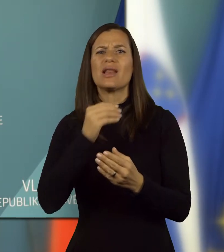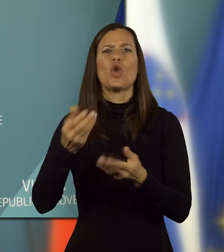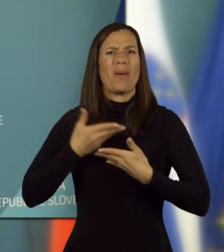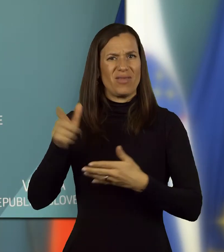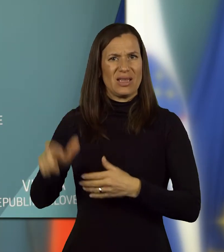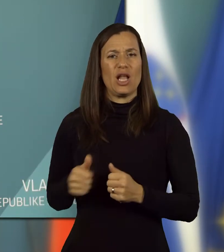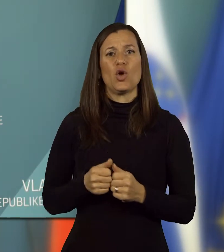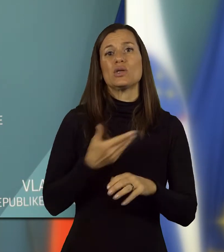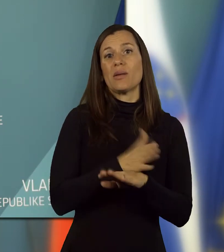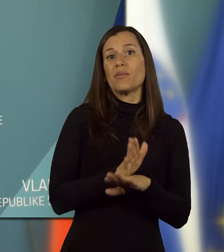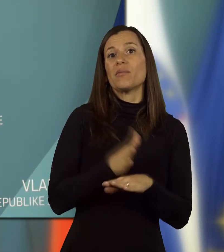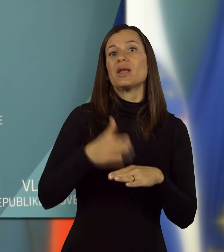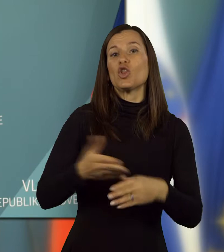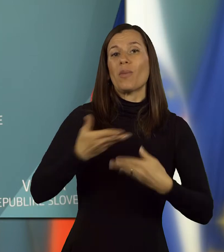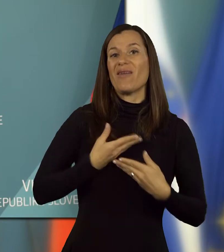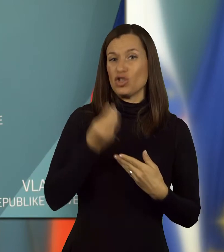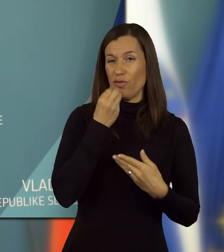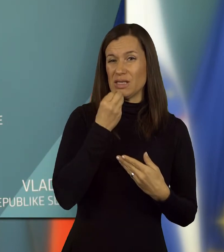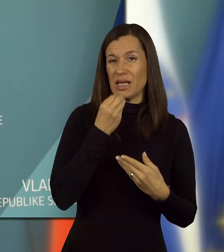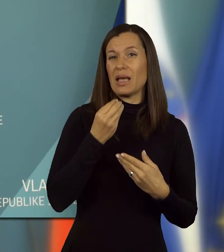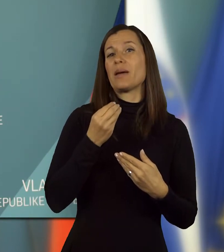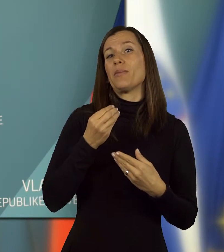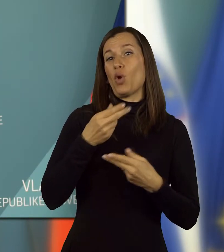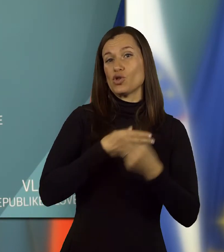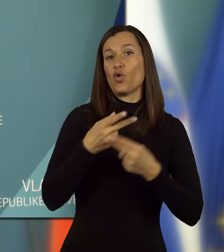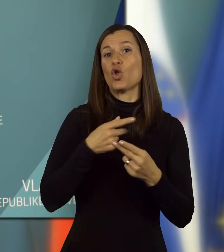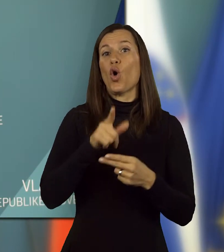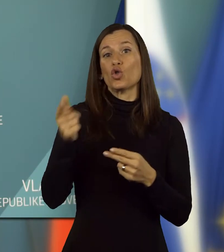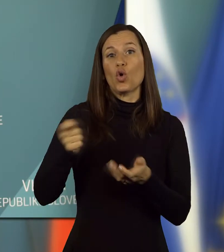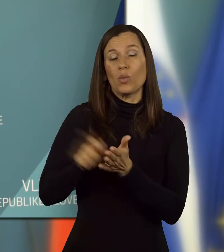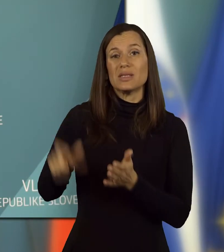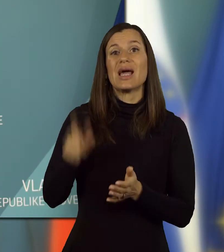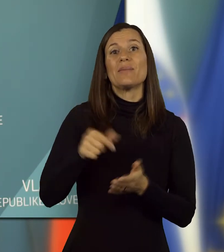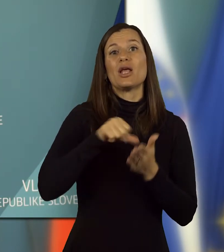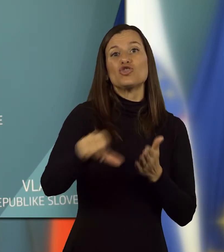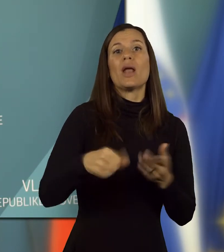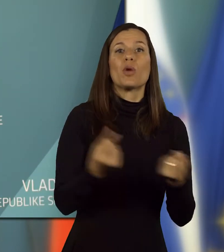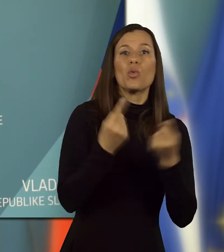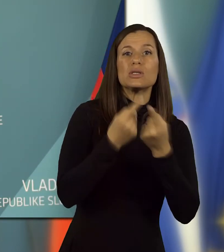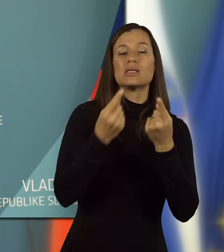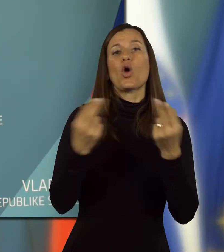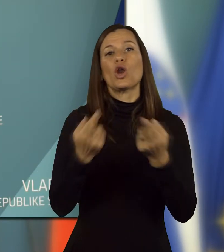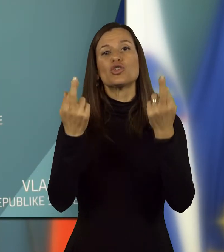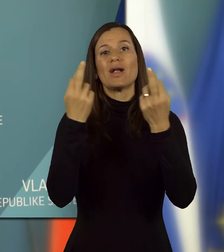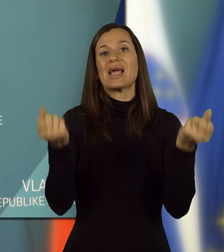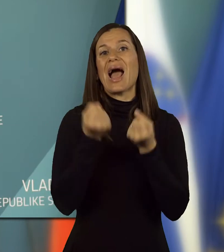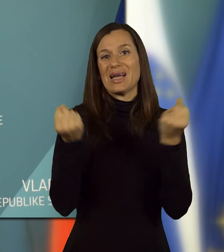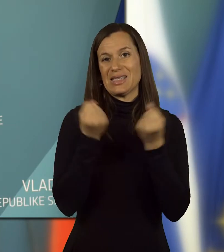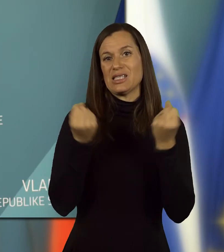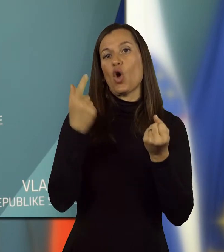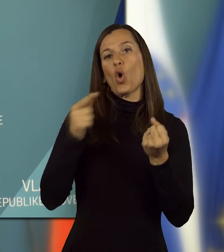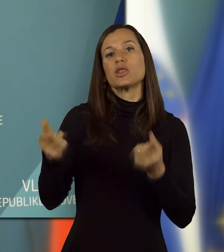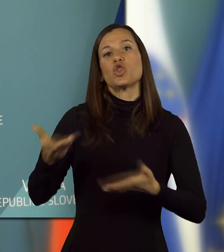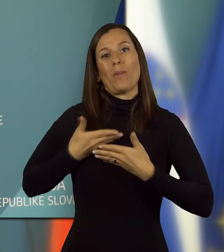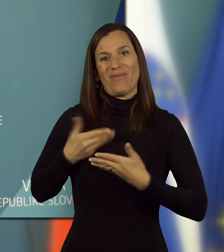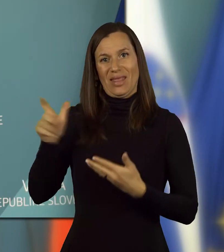plačila za ohranitve pogod pri dobavi živilskih proizvodov strani kupcev in plačila promocijskih, oglaševalskih ali marketinjskih